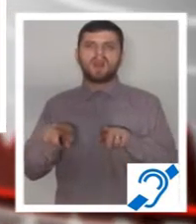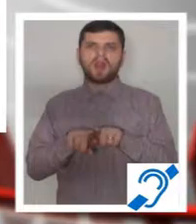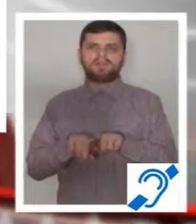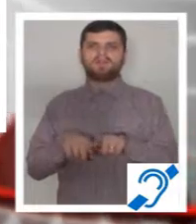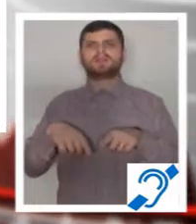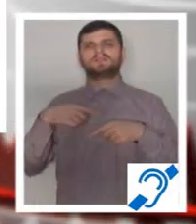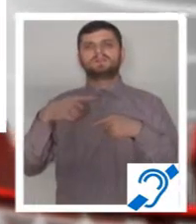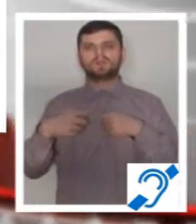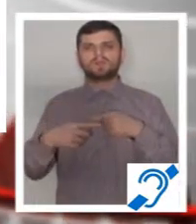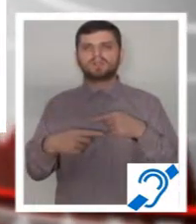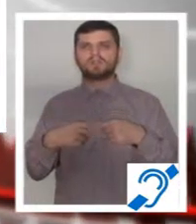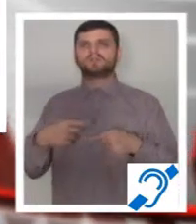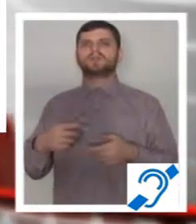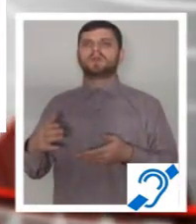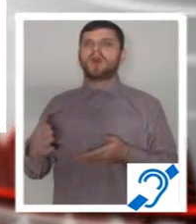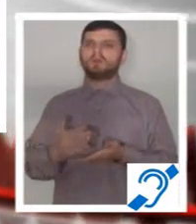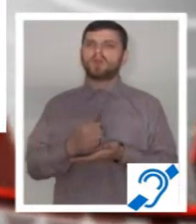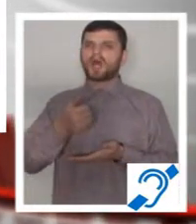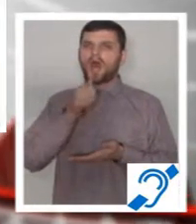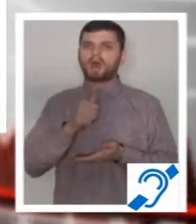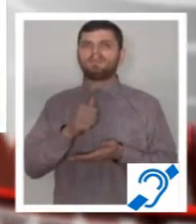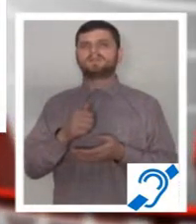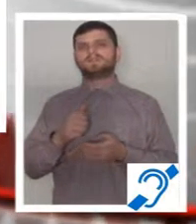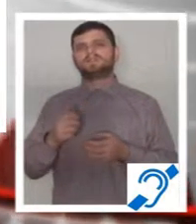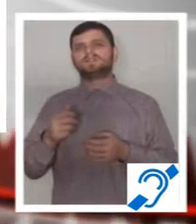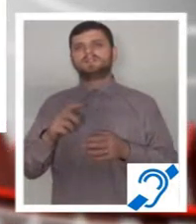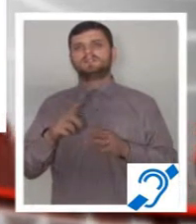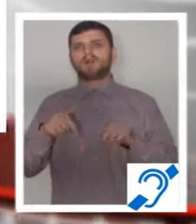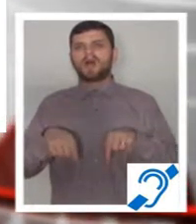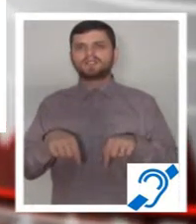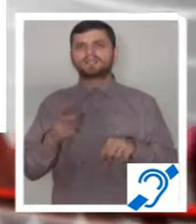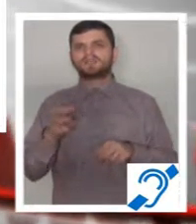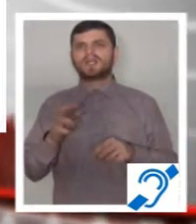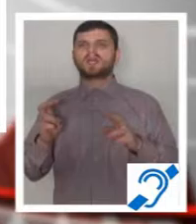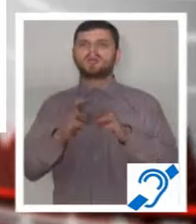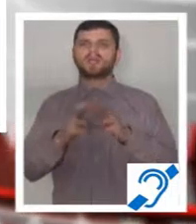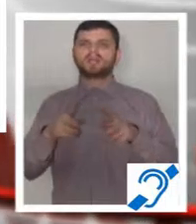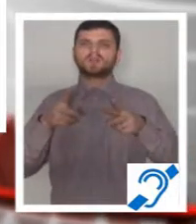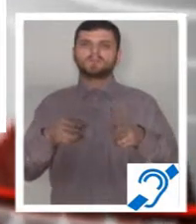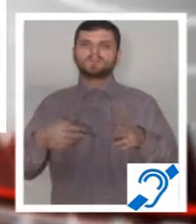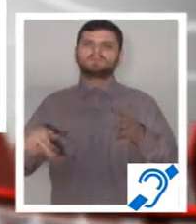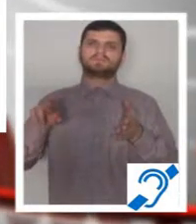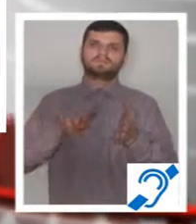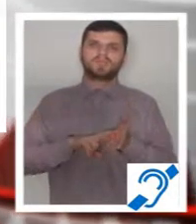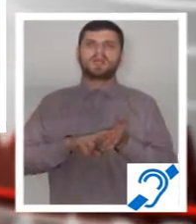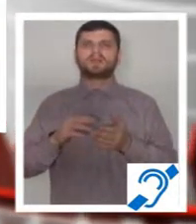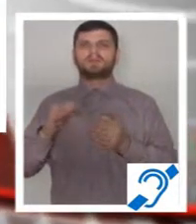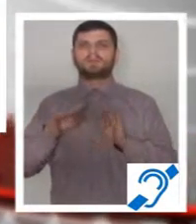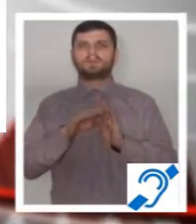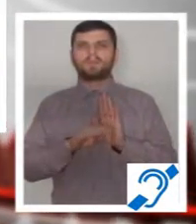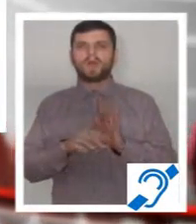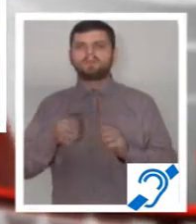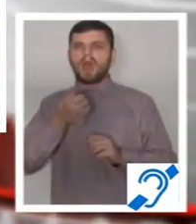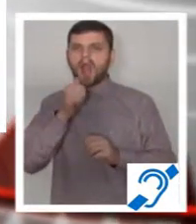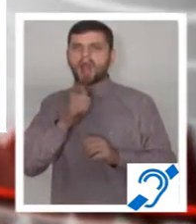hidranții, însă în urma întreruperii energiei electrice presiunea a scăzut. A fost